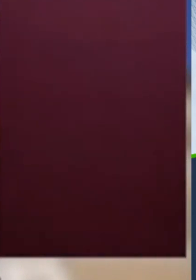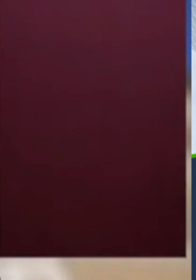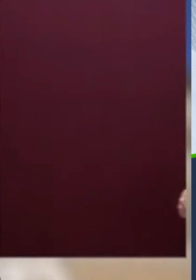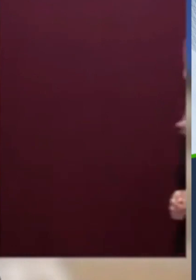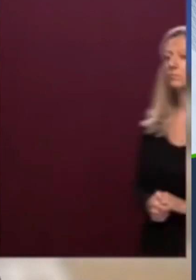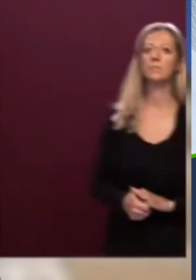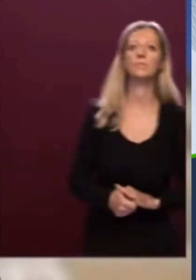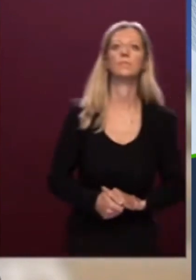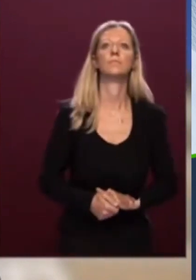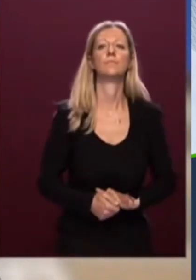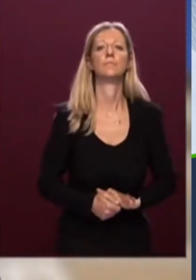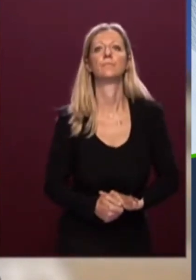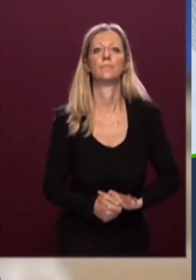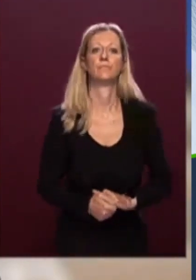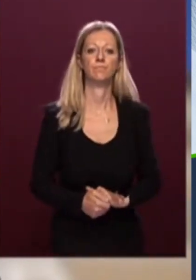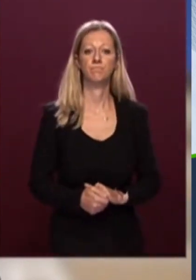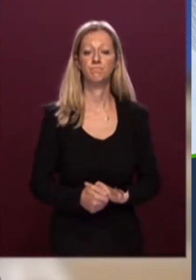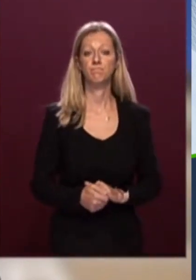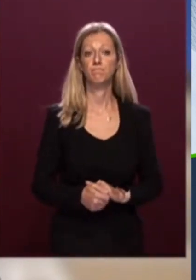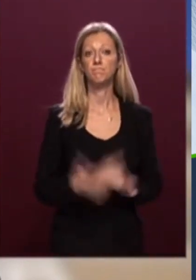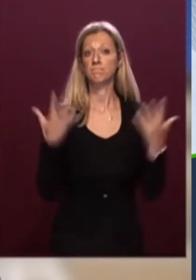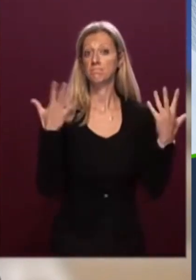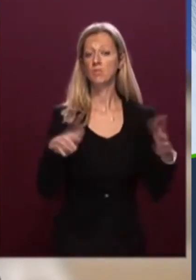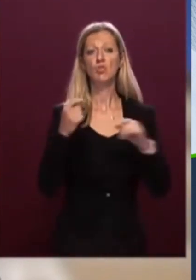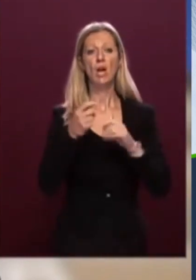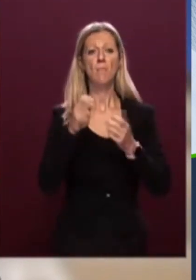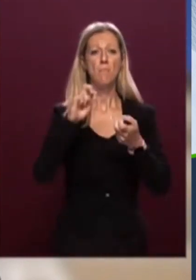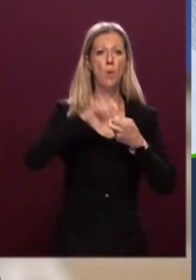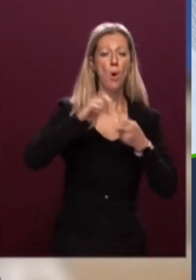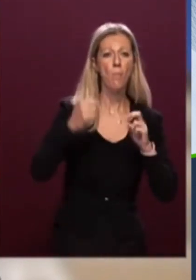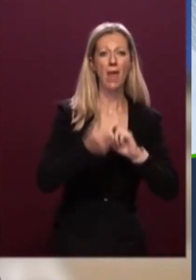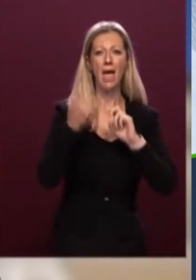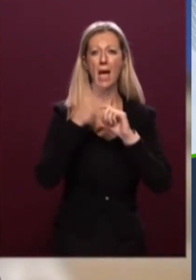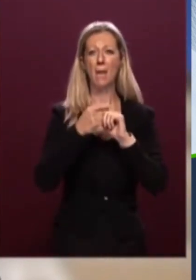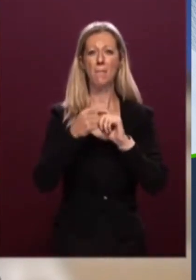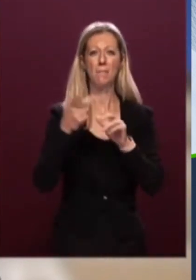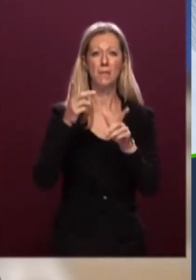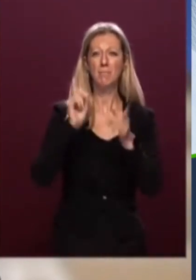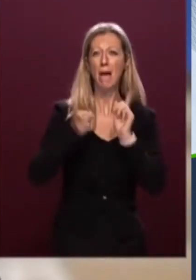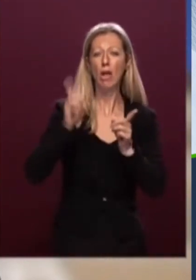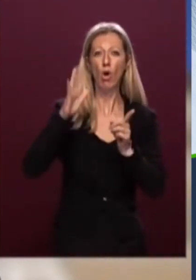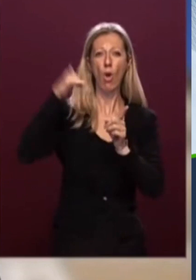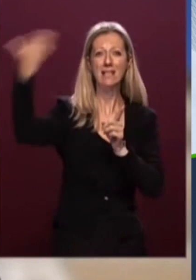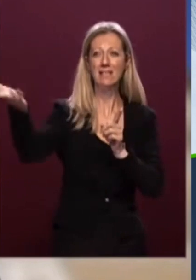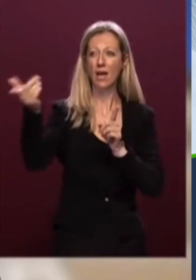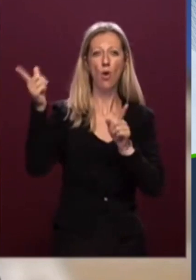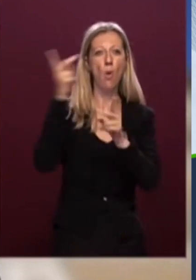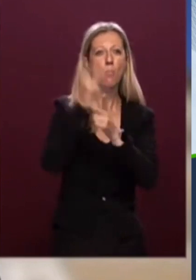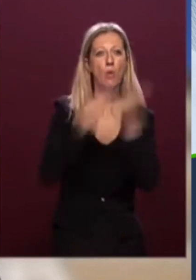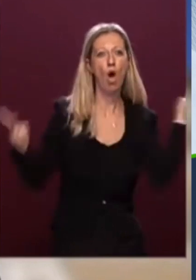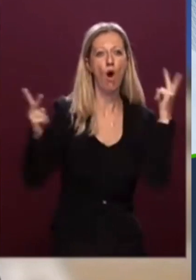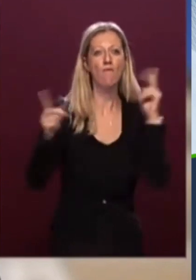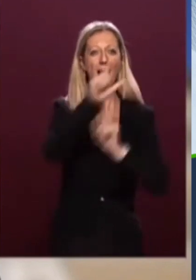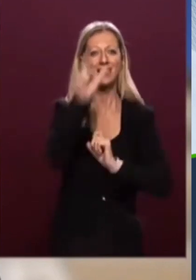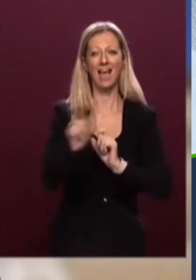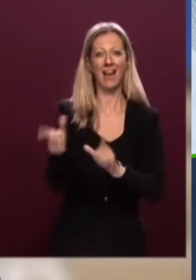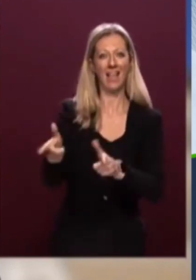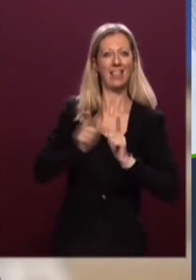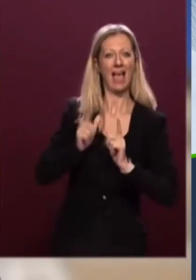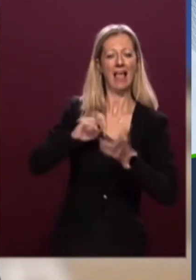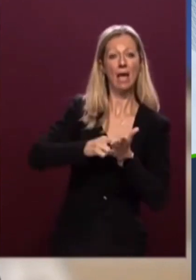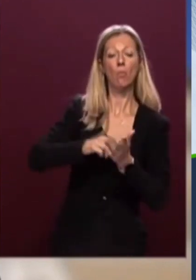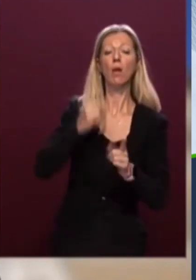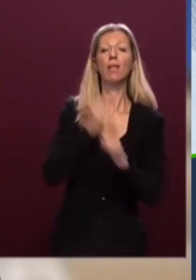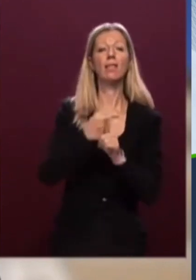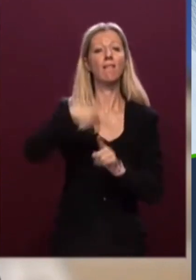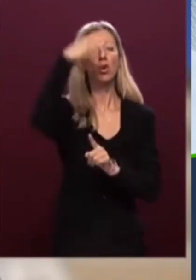Mentre affrontiamo i gravi problemi e le minacce esterne che provano a indebolire il nostro Paese dobbiamo ricordare quanto ci ha